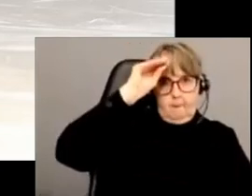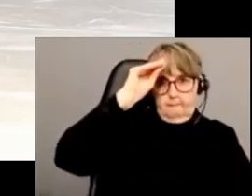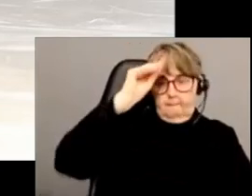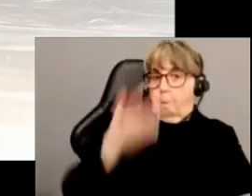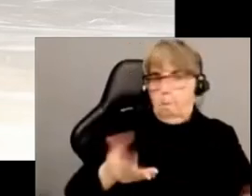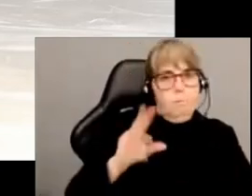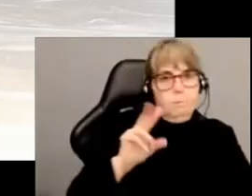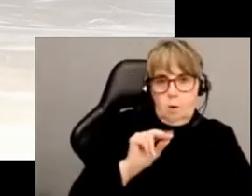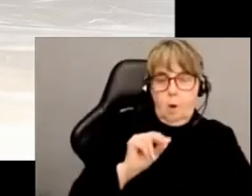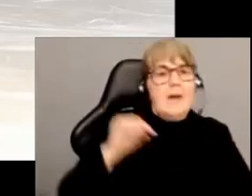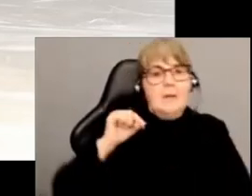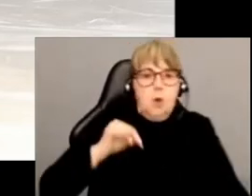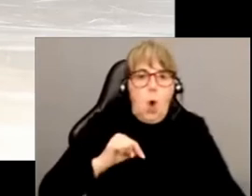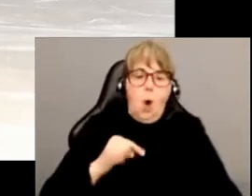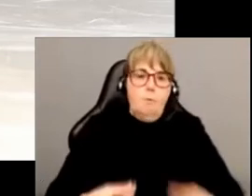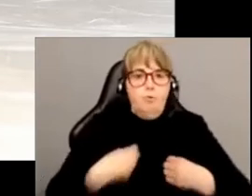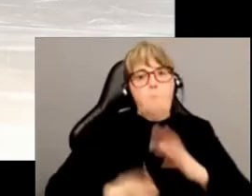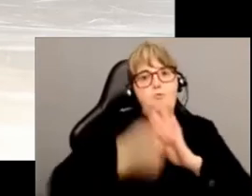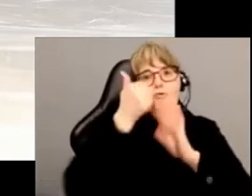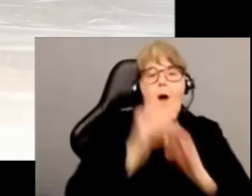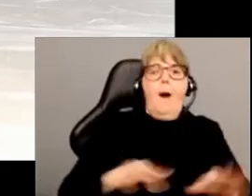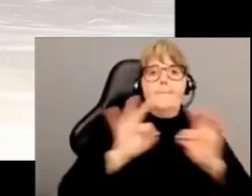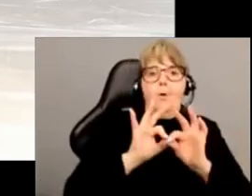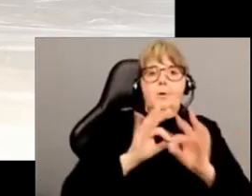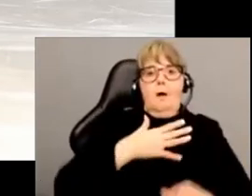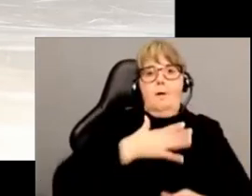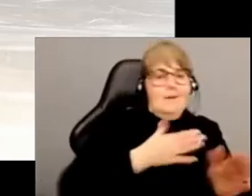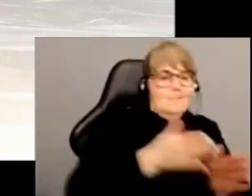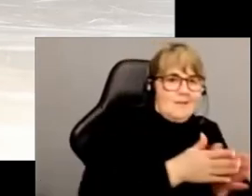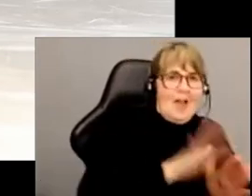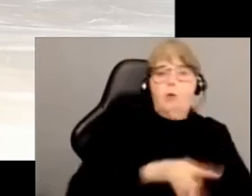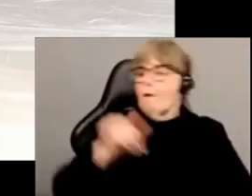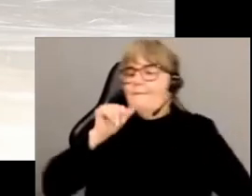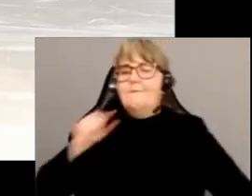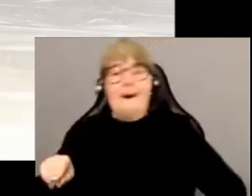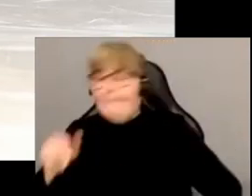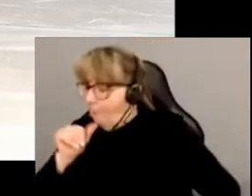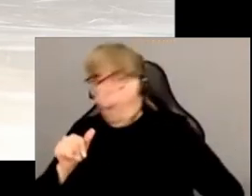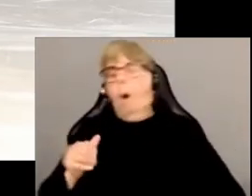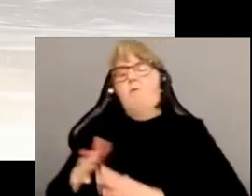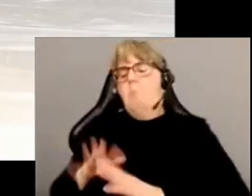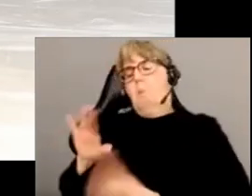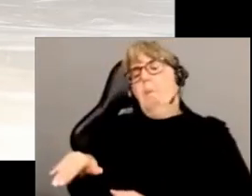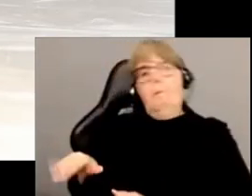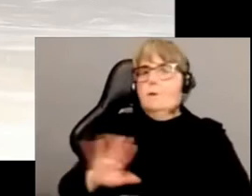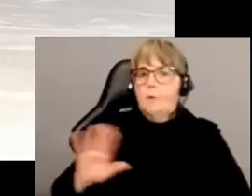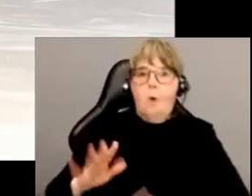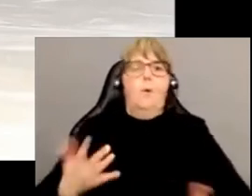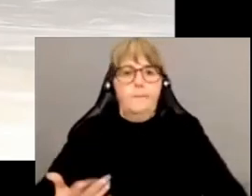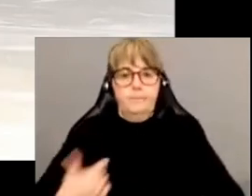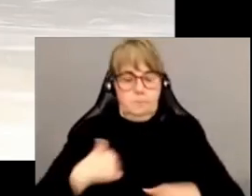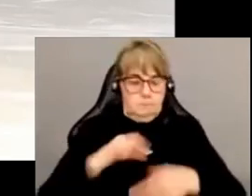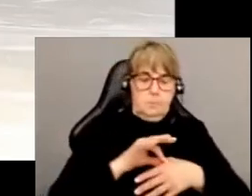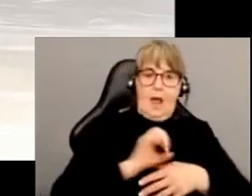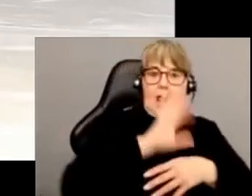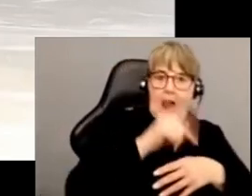-là ne justifie pas qu'on accorde plus d'importance à mes intérêts qu'aux intérêts d'une femme. De la même manière, le fait que ma peau soit claire